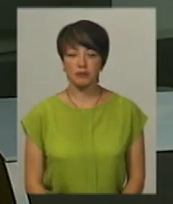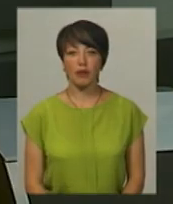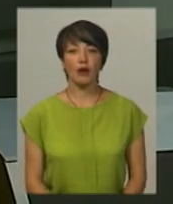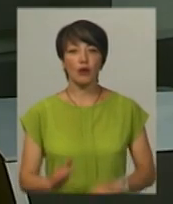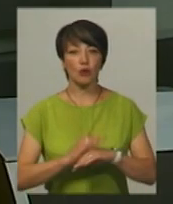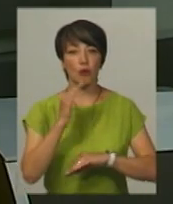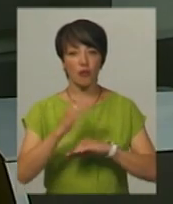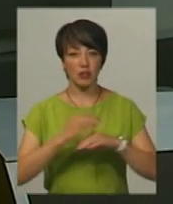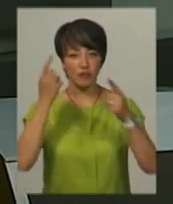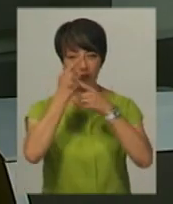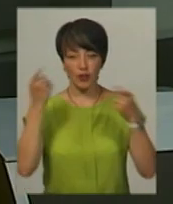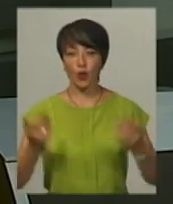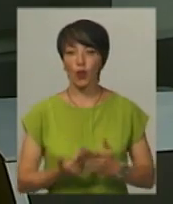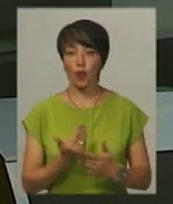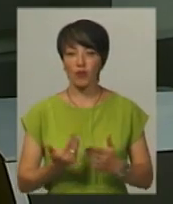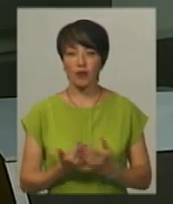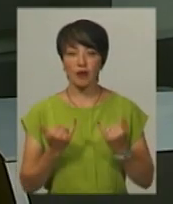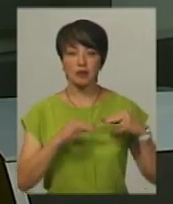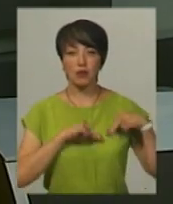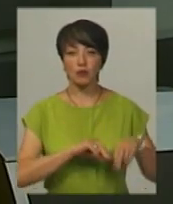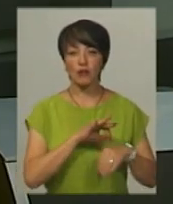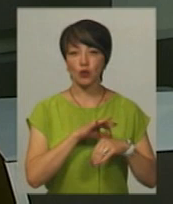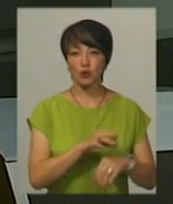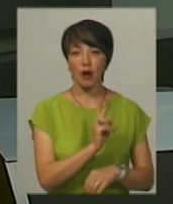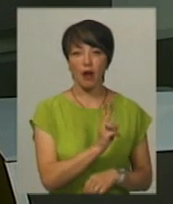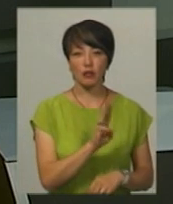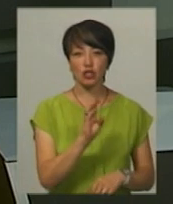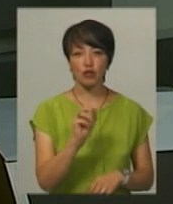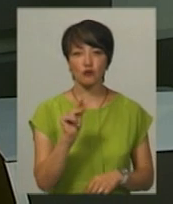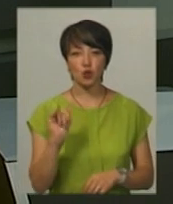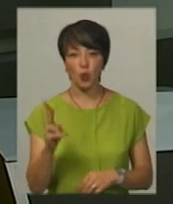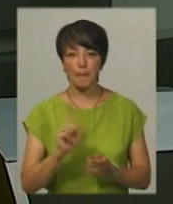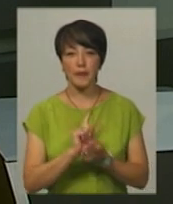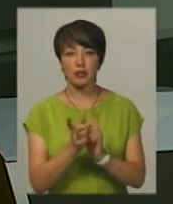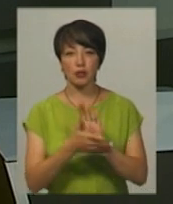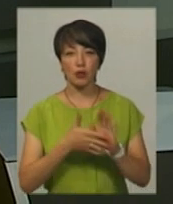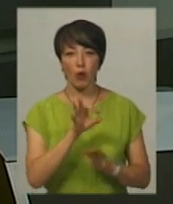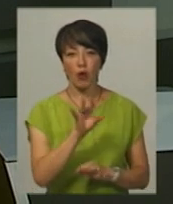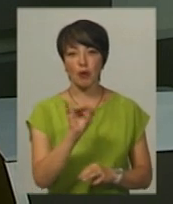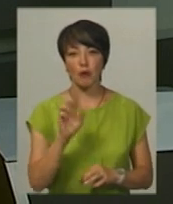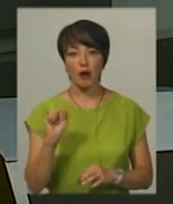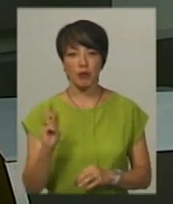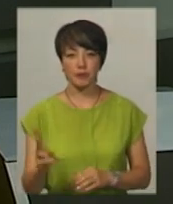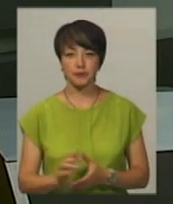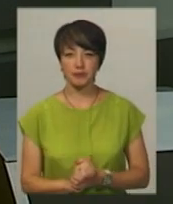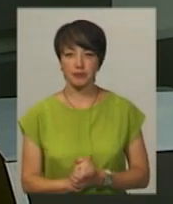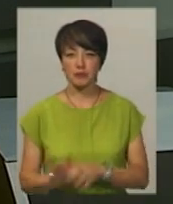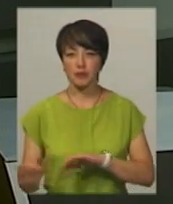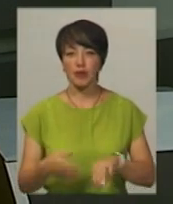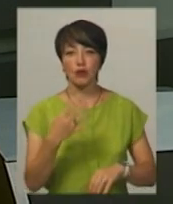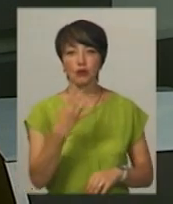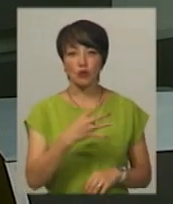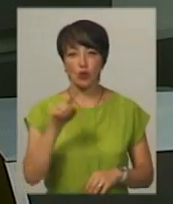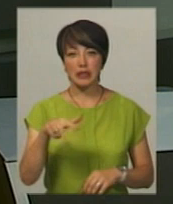Доброго вечора, в ефірі інформаційний випуск. У студії для вас працюють ведуча Катерина Шевчук, на жесту умову перекладає Ольга Рибак. 40